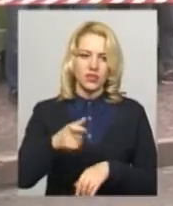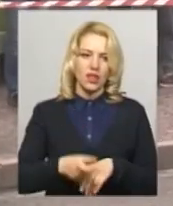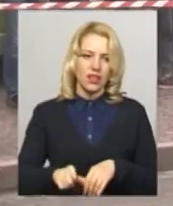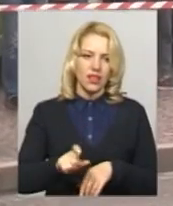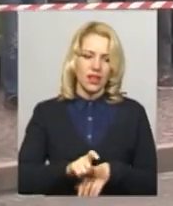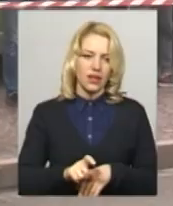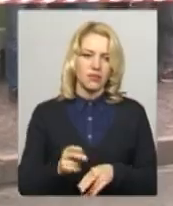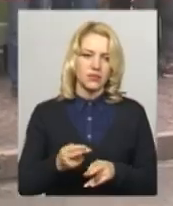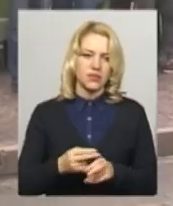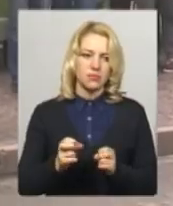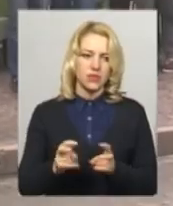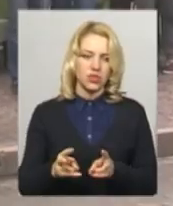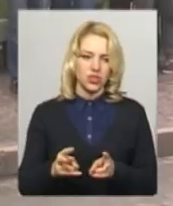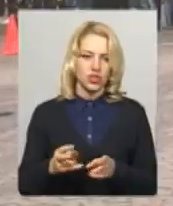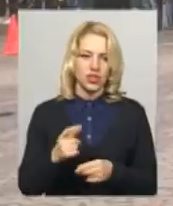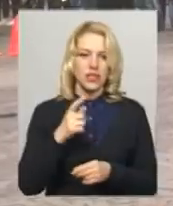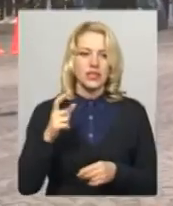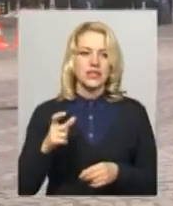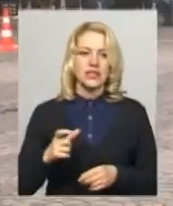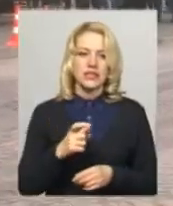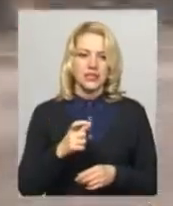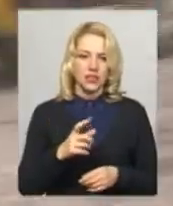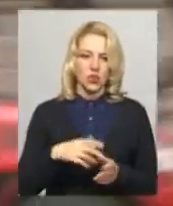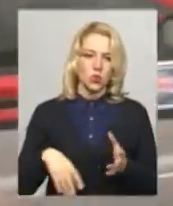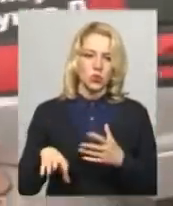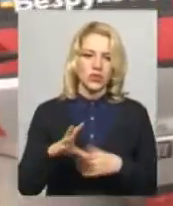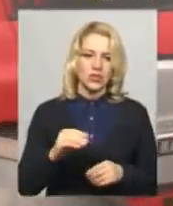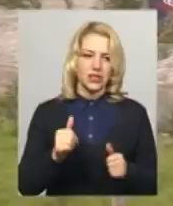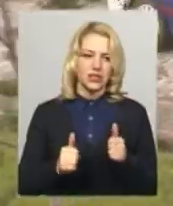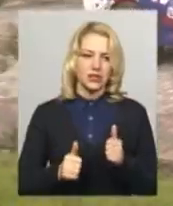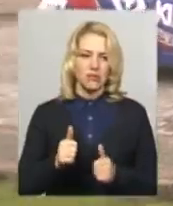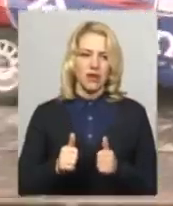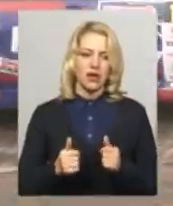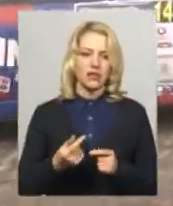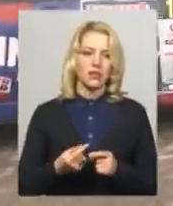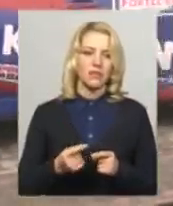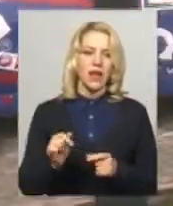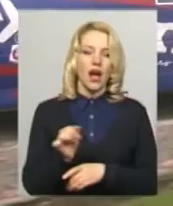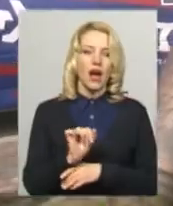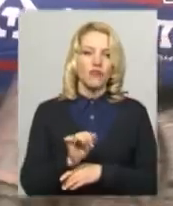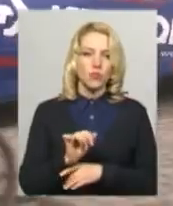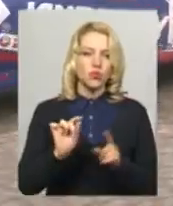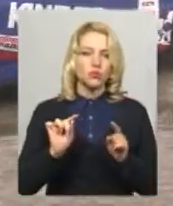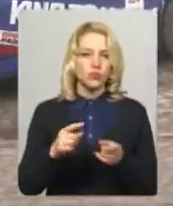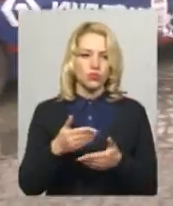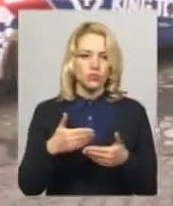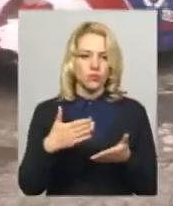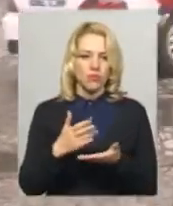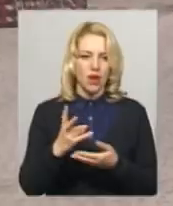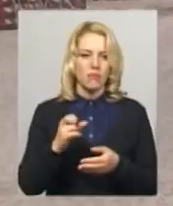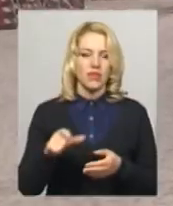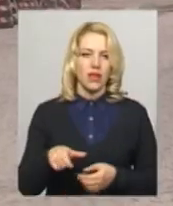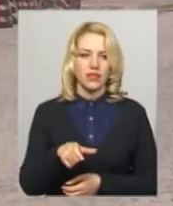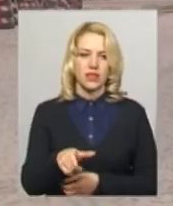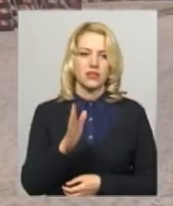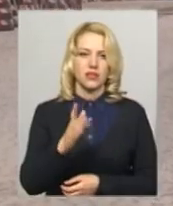найбезпечніше з всіх змагань автомобільних, тому що ми маємо на трасі тільки один